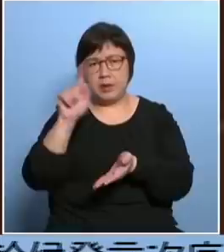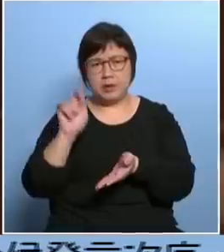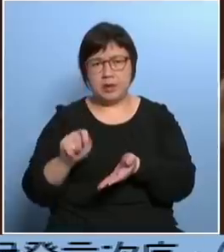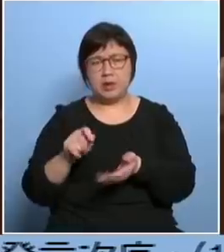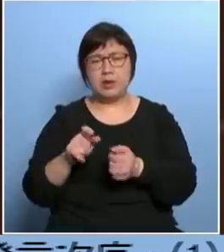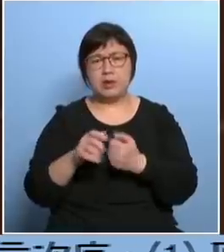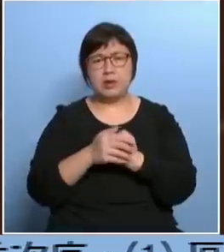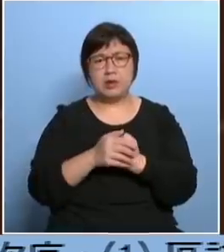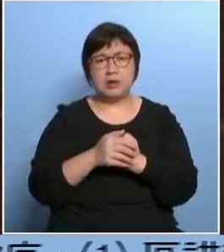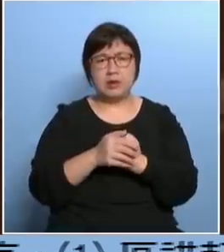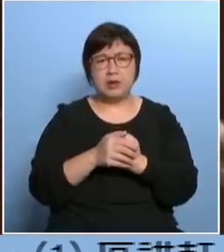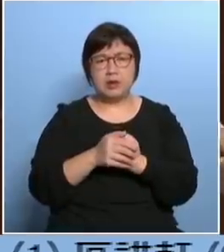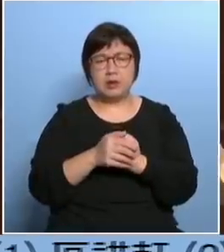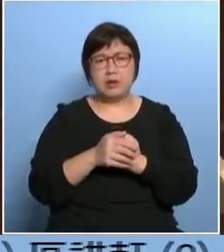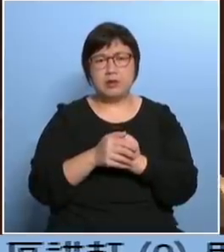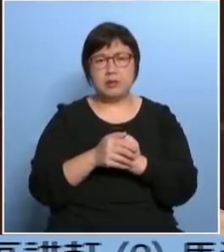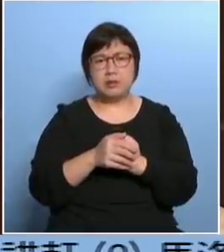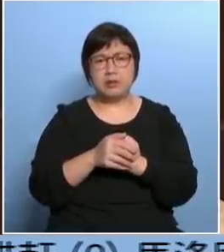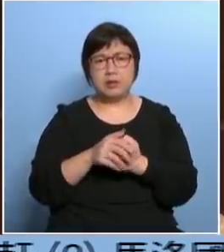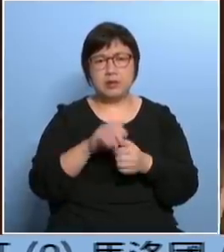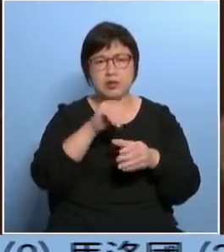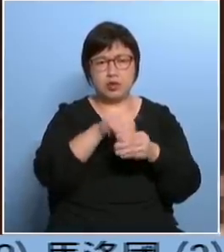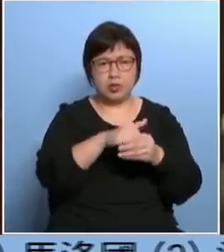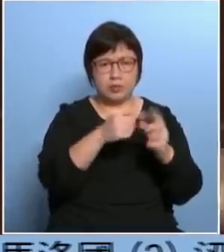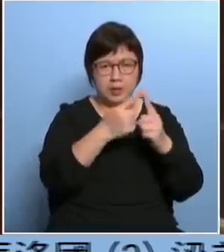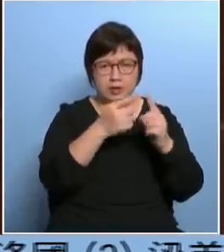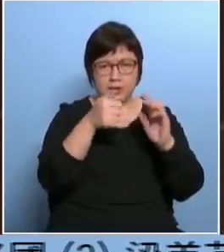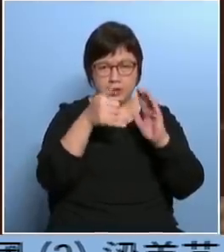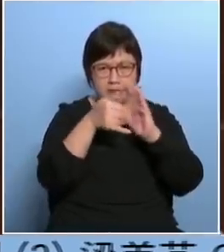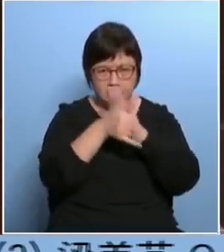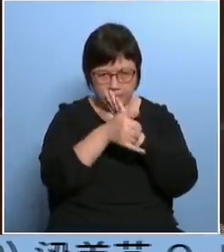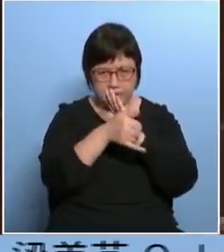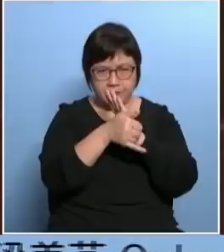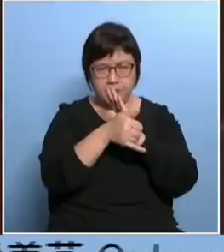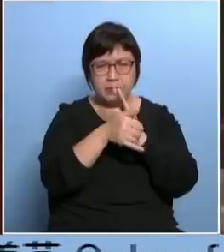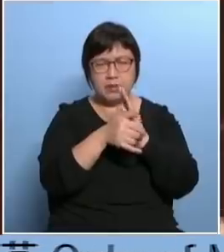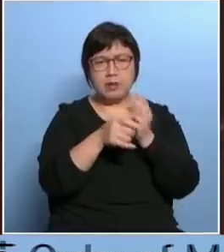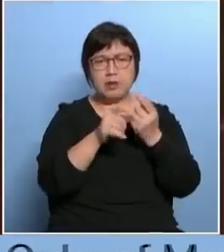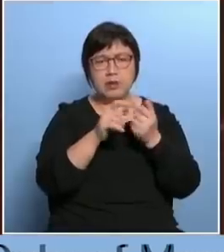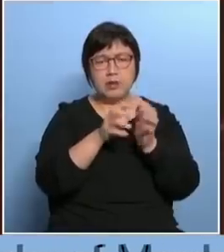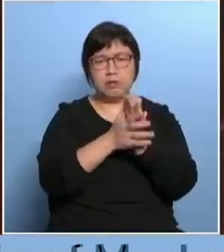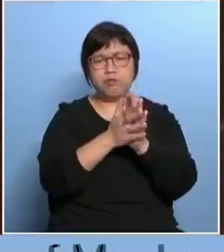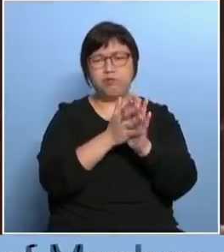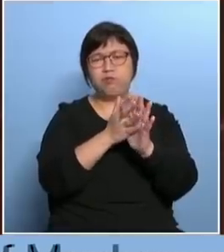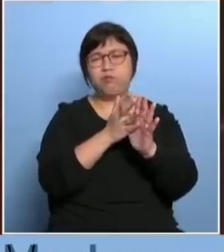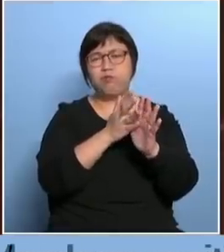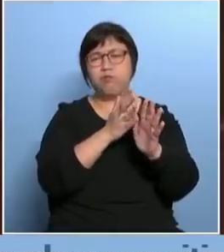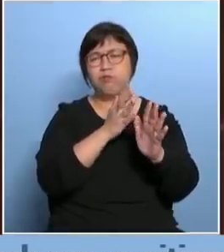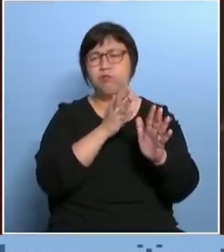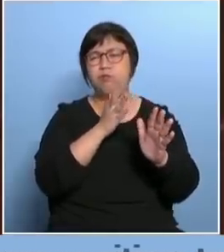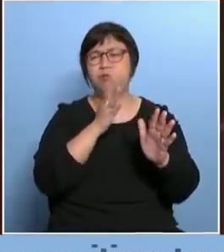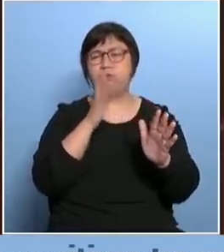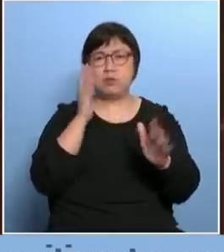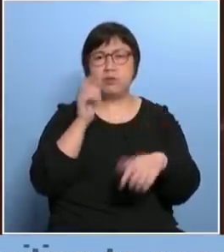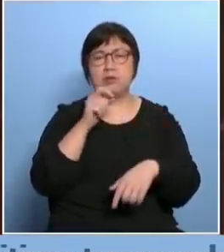才说的由那个选民进去票站的安排排了长龙然后你发现